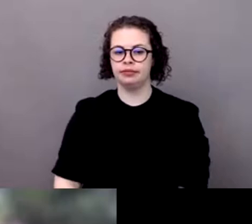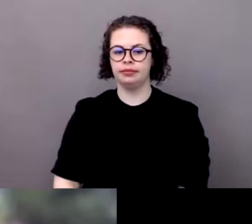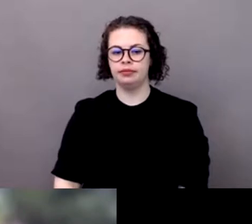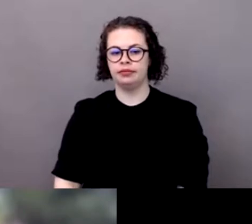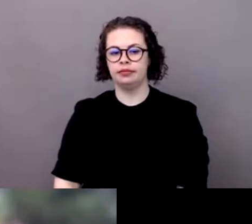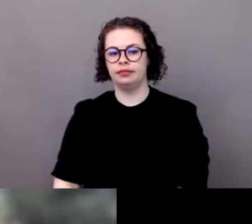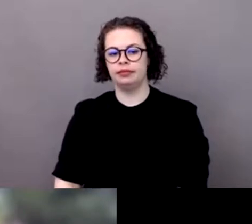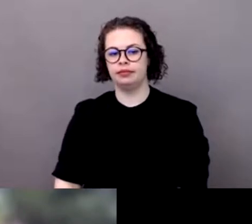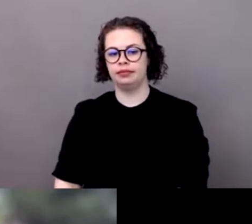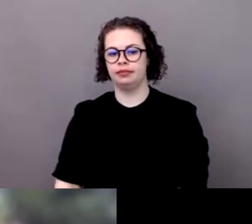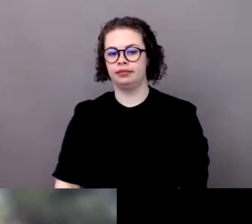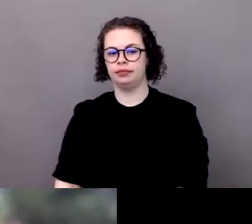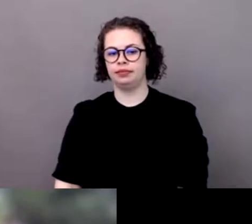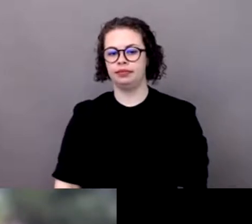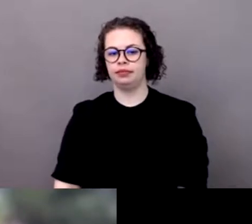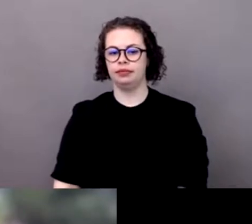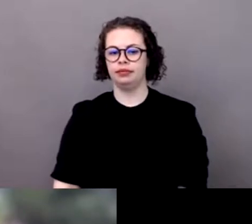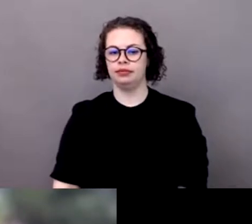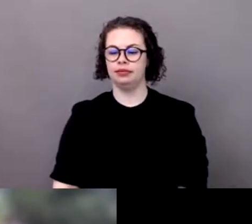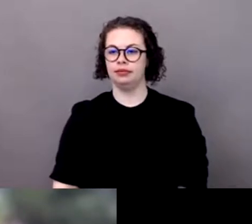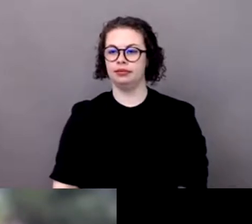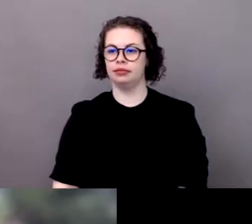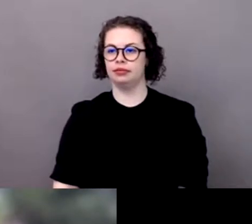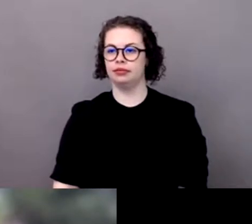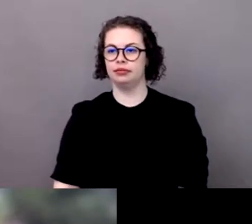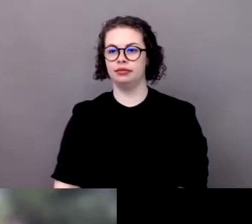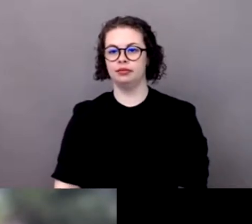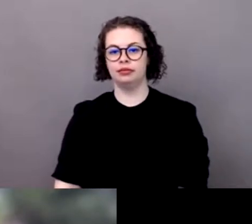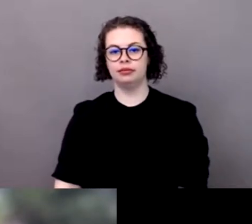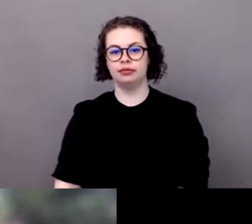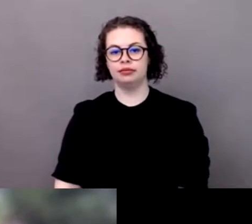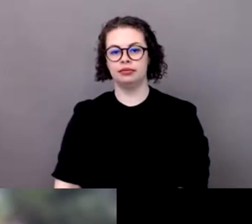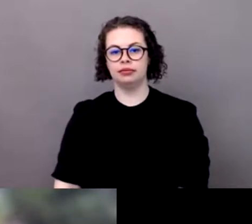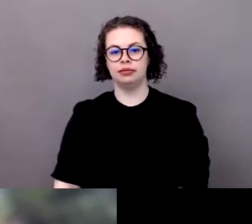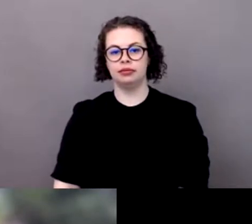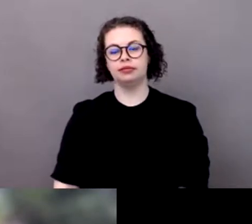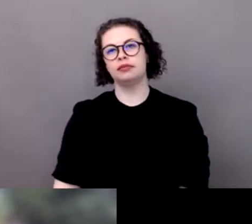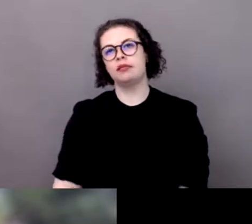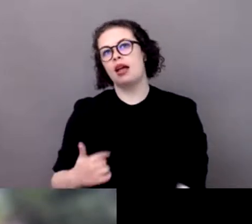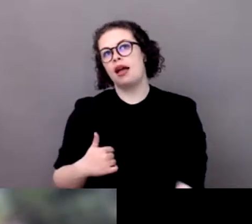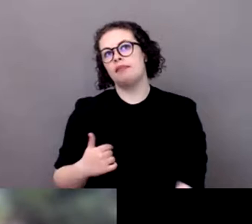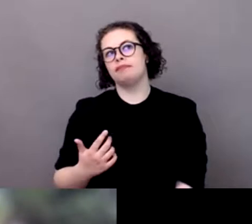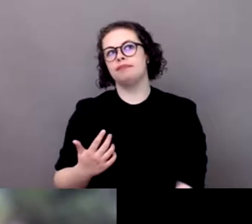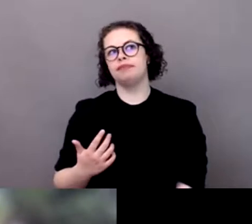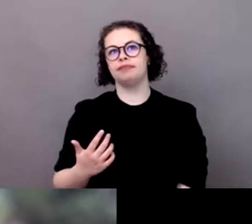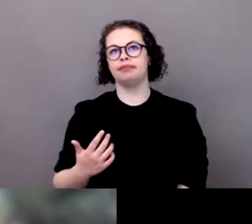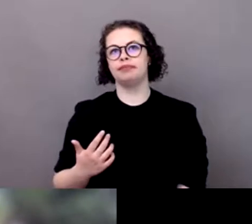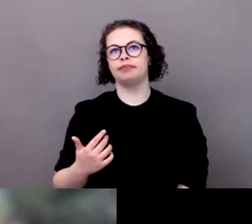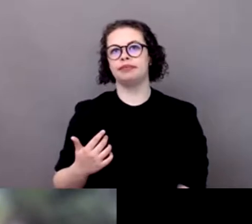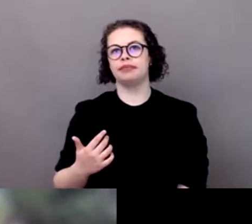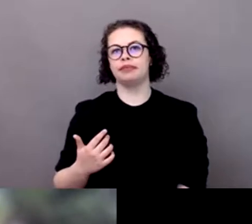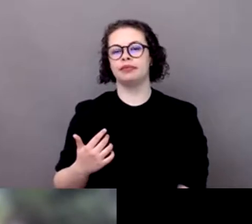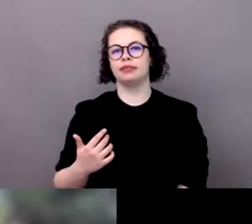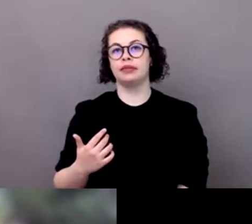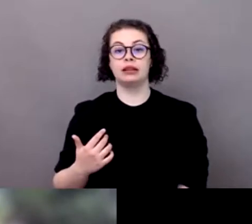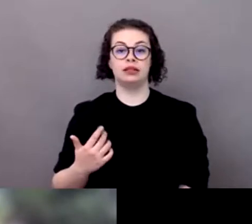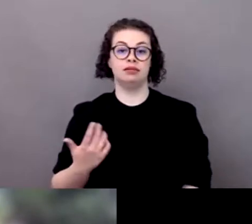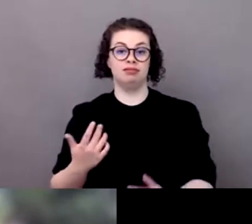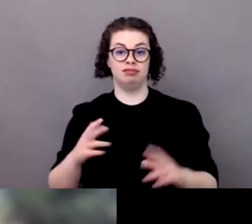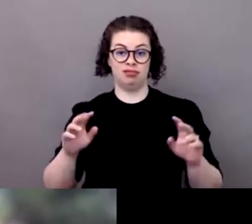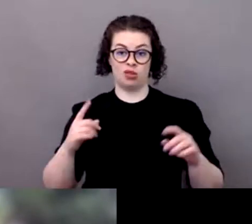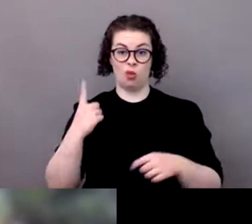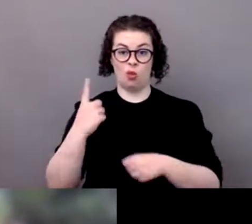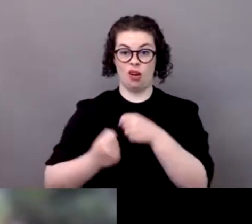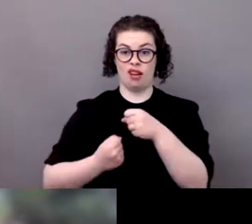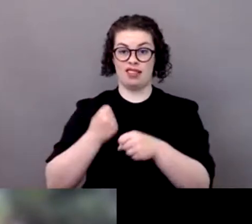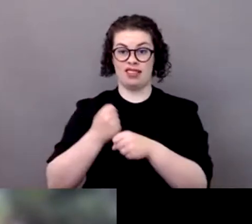spécifiquement pour celles-ci Covid 19 mais les 50% des zoonoses sont sont en grande partie